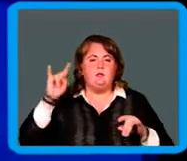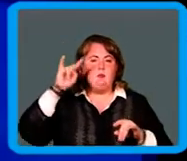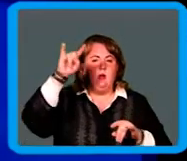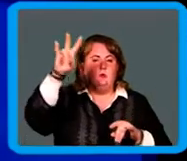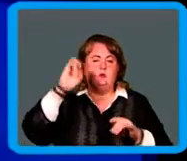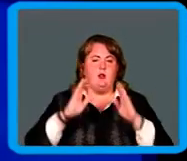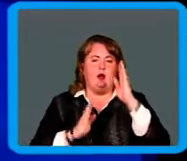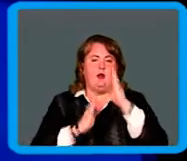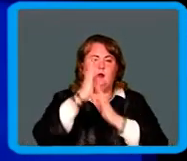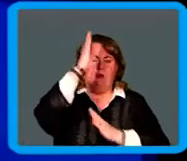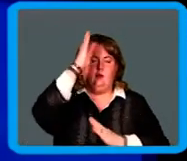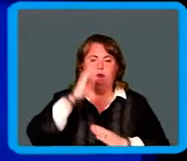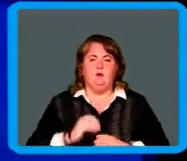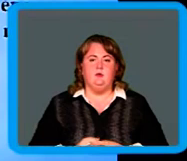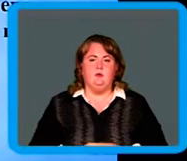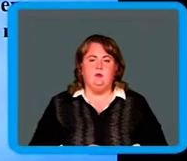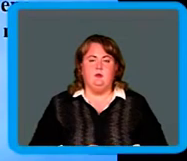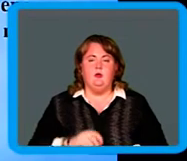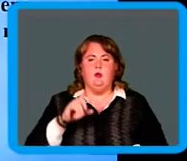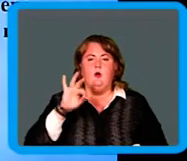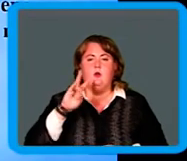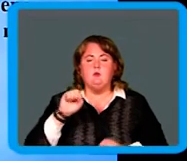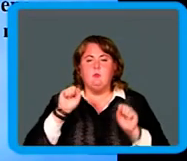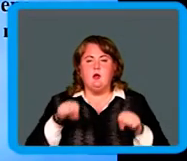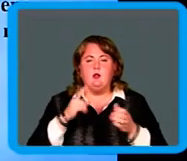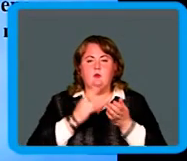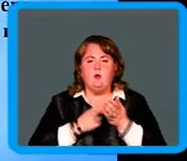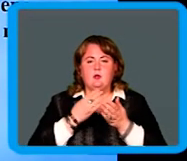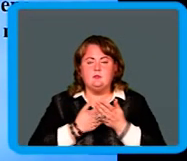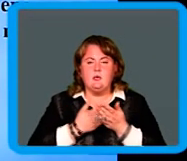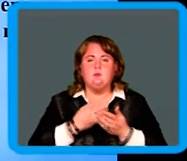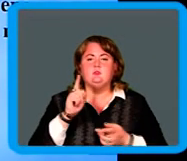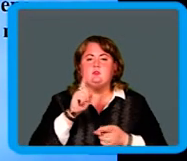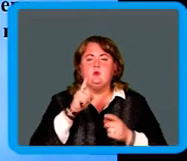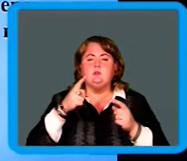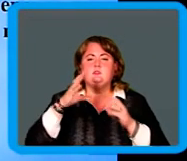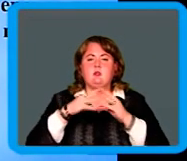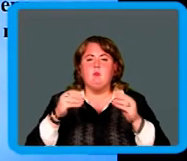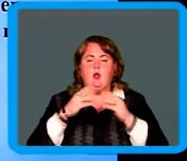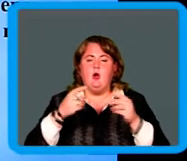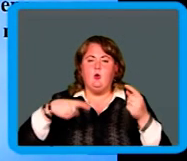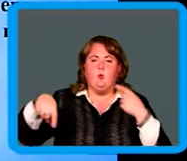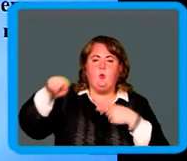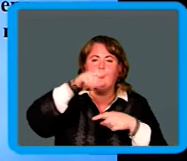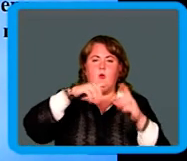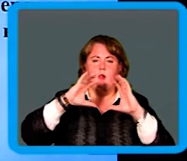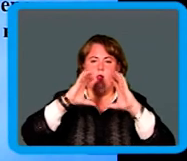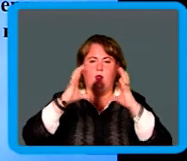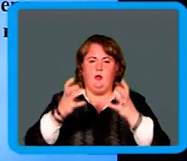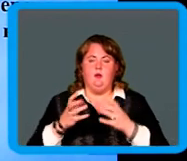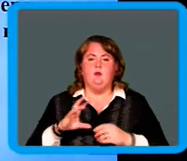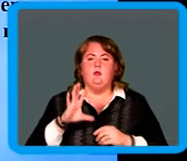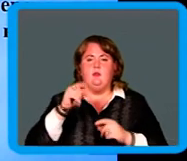на ракетах. Они смогли доказать, что Земля круглая, и она вращается вокруг Солнца.